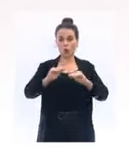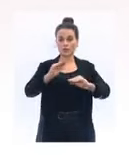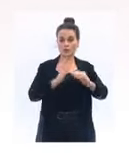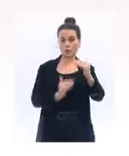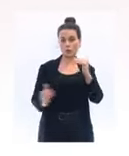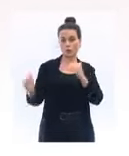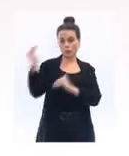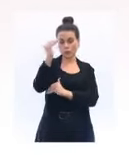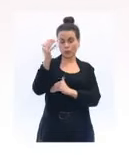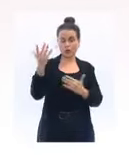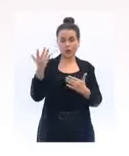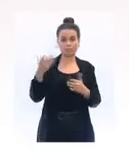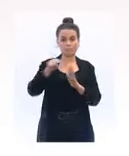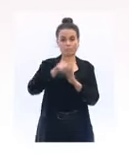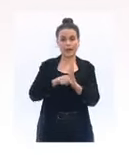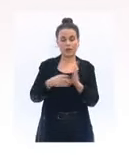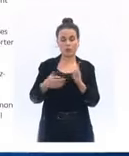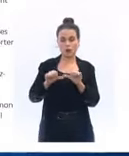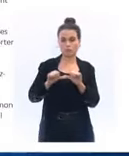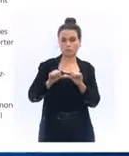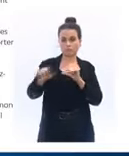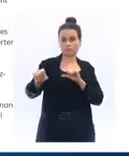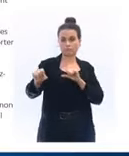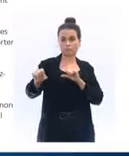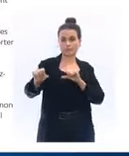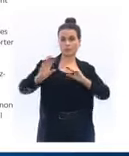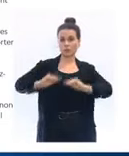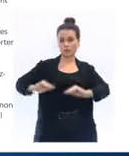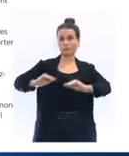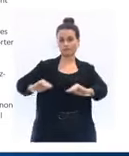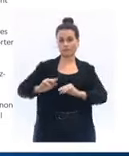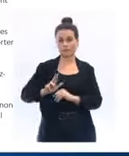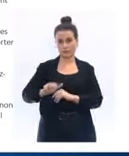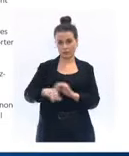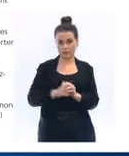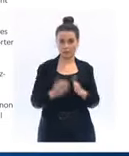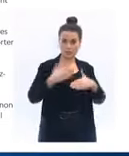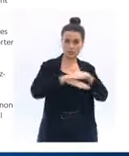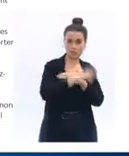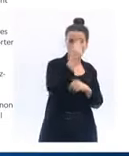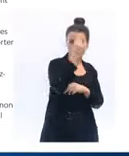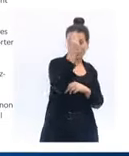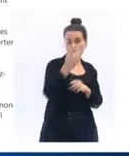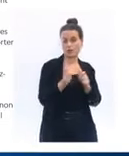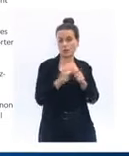le distanciel. Dans les universités et dans tous ces établissements, les cours devront être